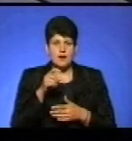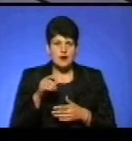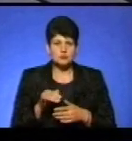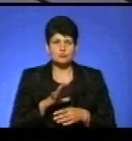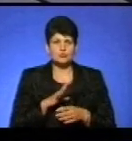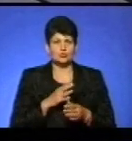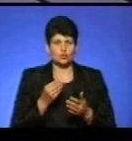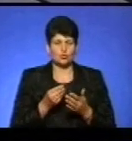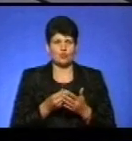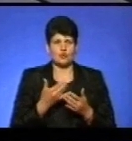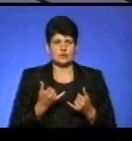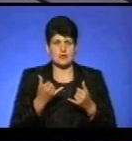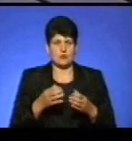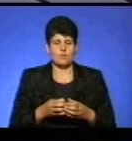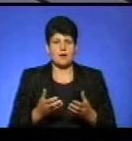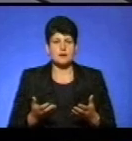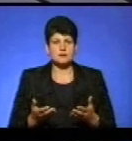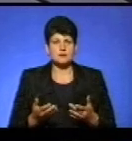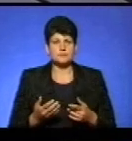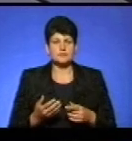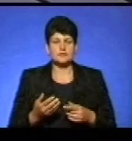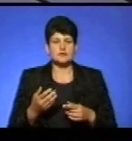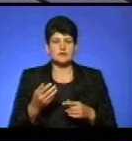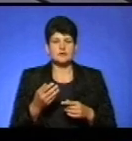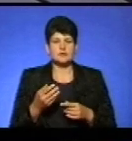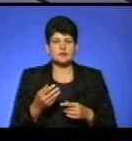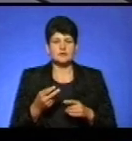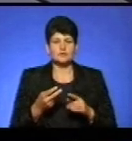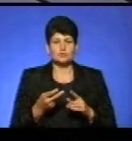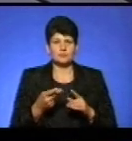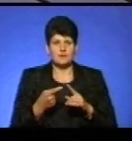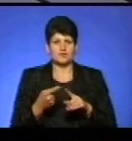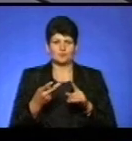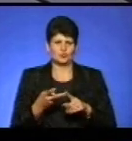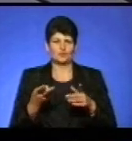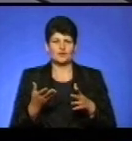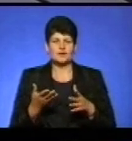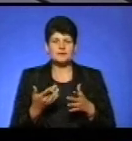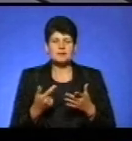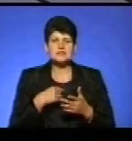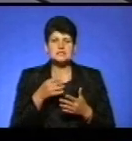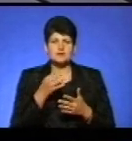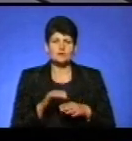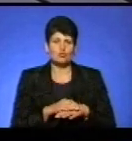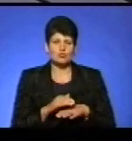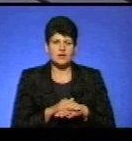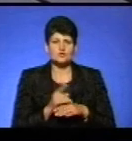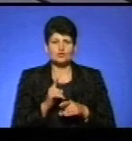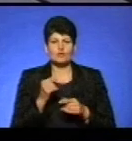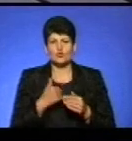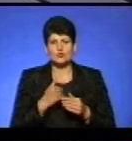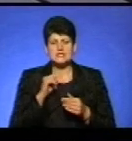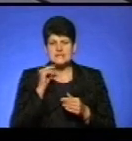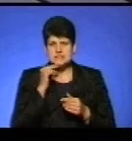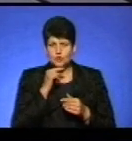було дуже дорого для громади. Це перше. По-друге, чому ви хочете зекономити